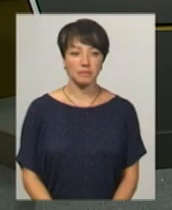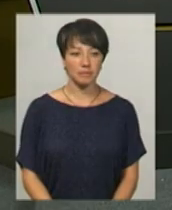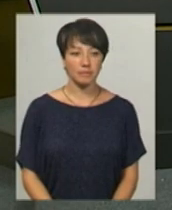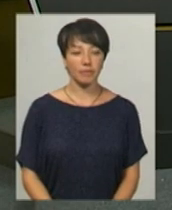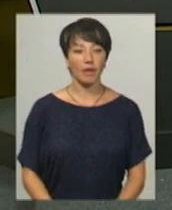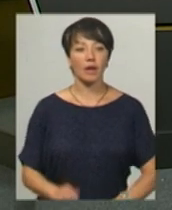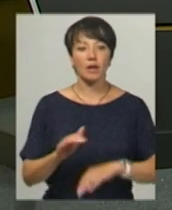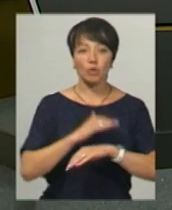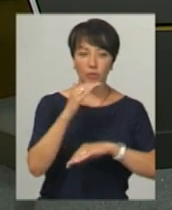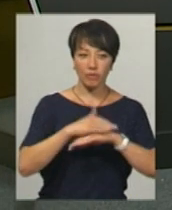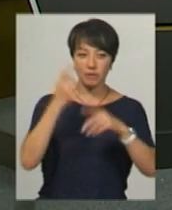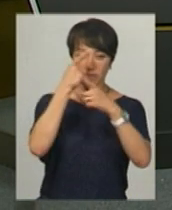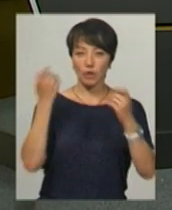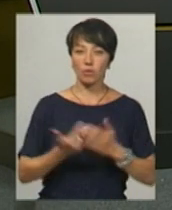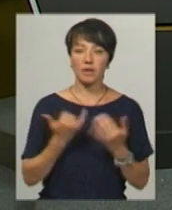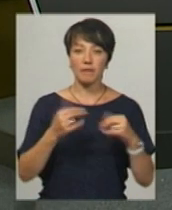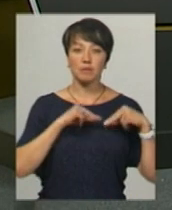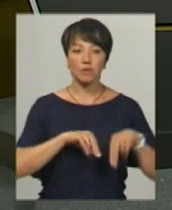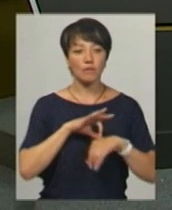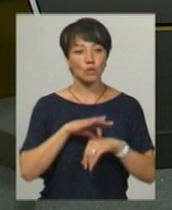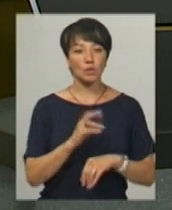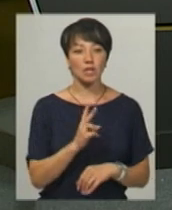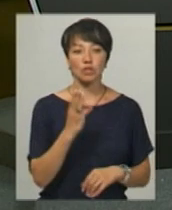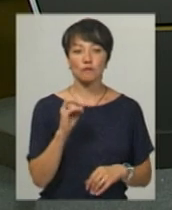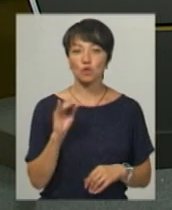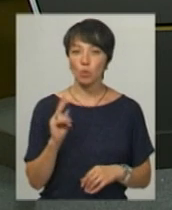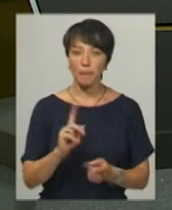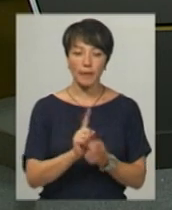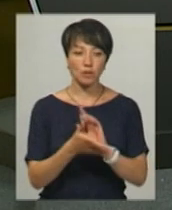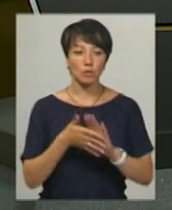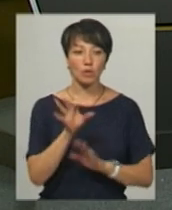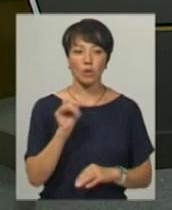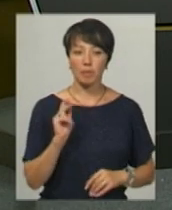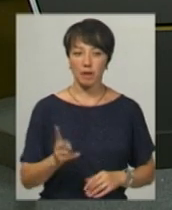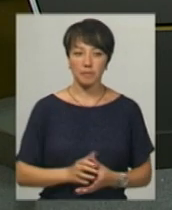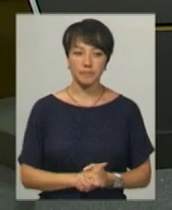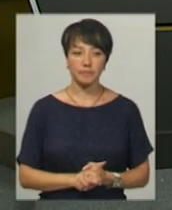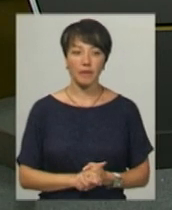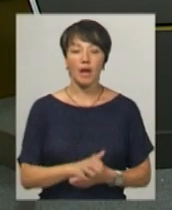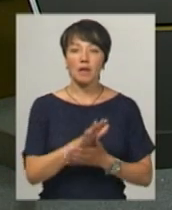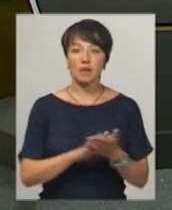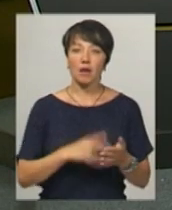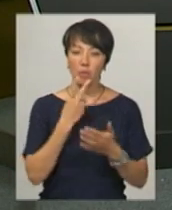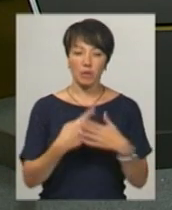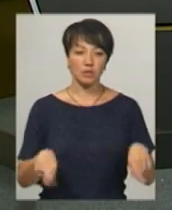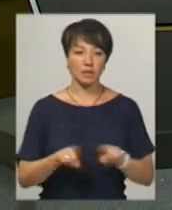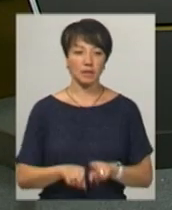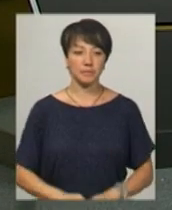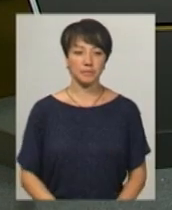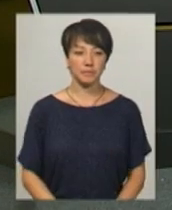Доброго вечора, в ефірі новини. У студії для вас працює ведуча Катерина Шевчук. На жестову мову перекладає Ольга Рибак. Далі ви побачите.